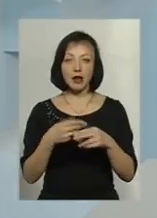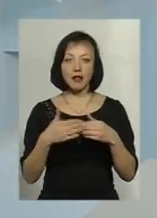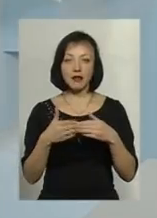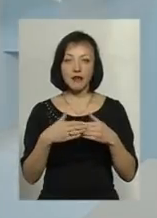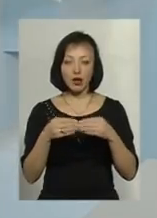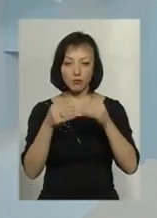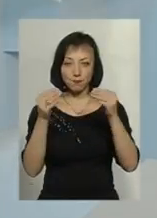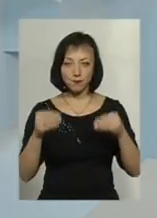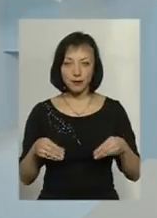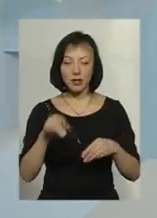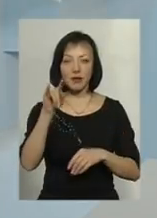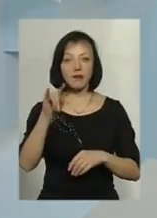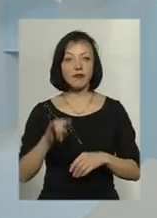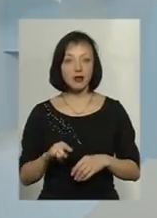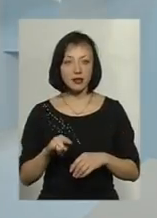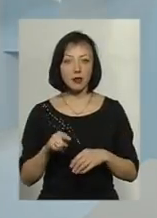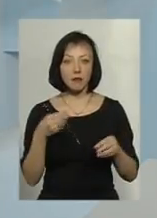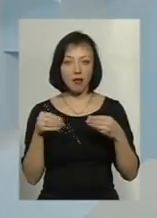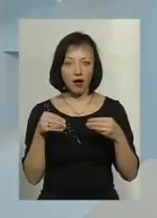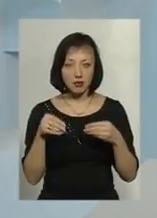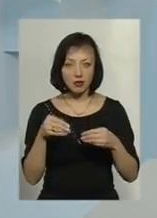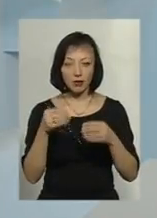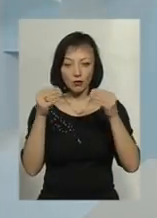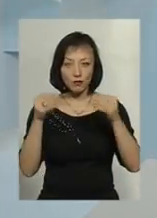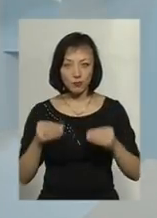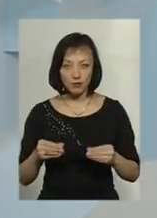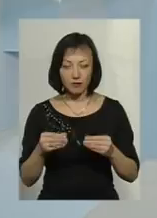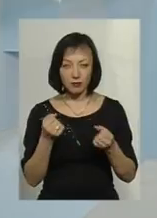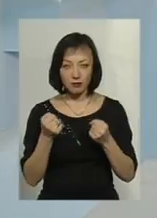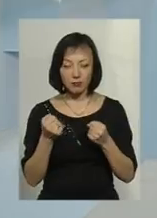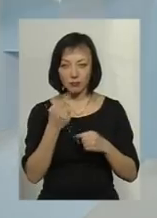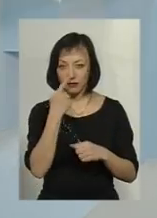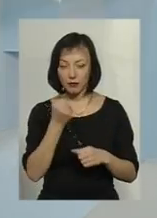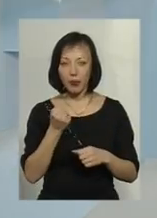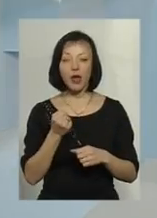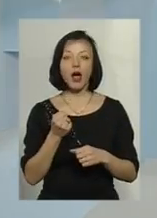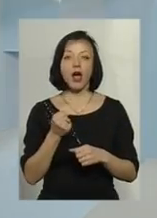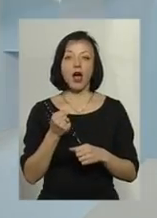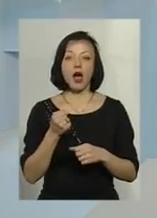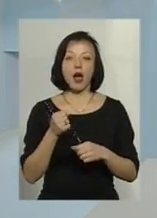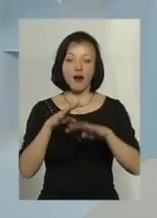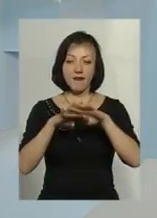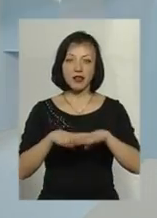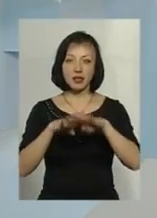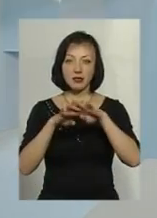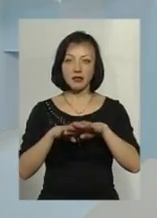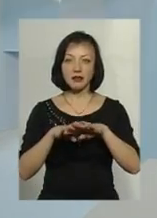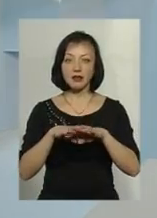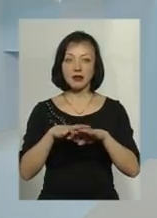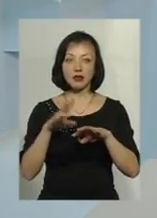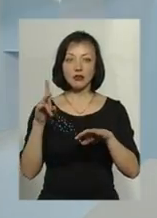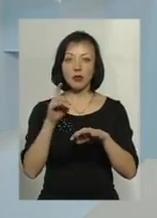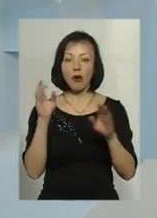ущільнювачем, вікна металопластикові з ущільнювачем, вентиляційна решітка заклеєна, щоб